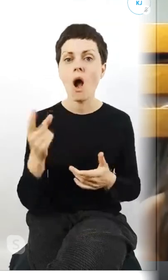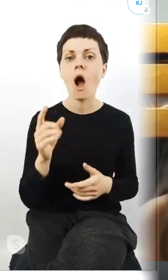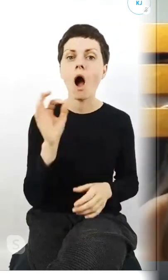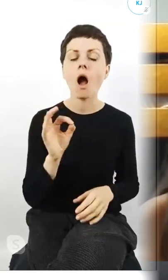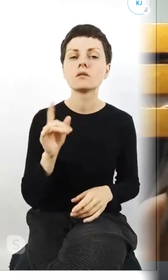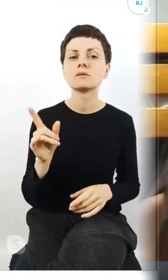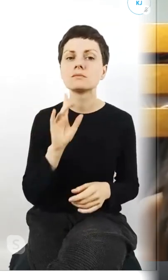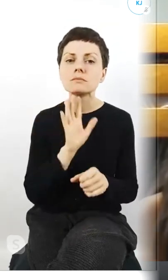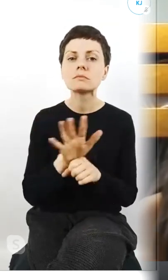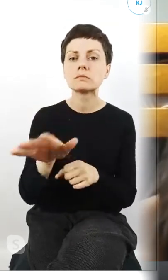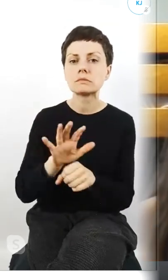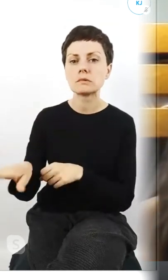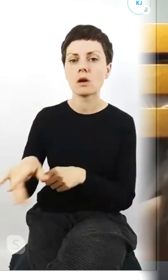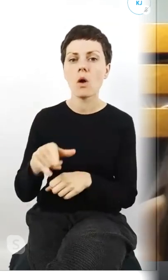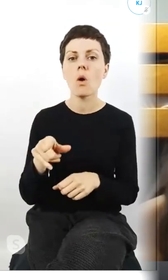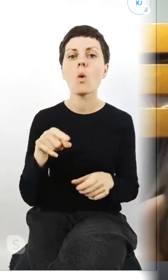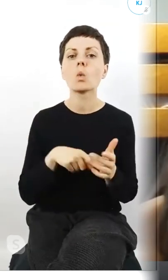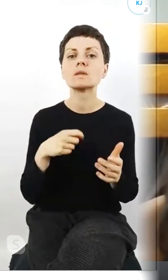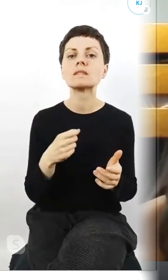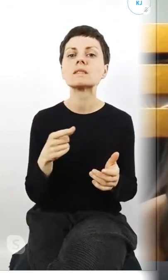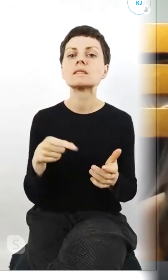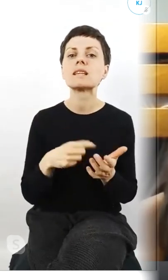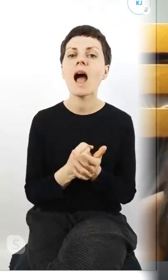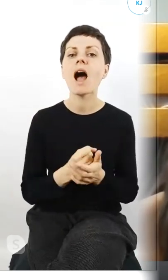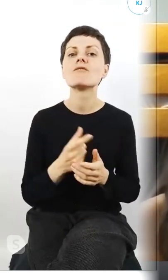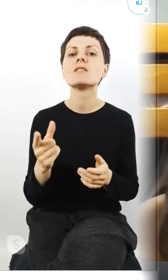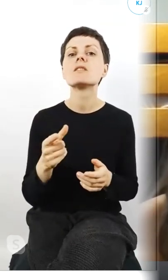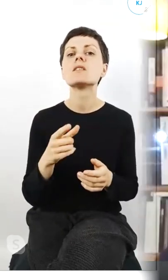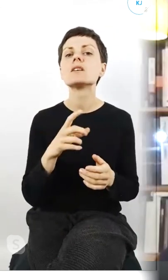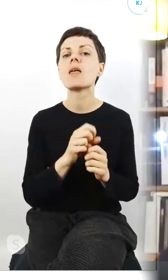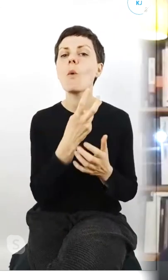te ustawy zetrzymyj aborcję.